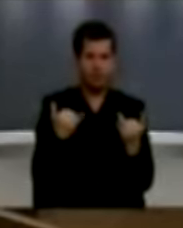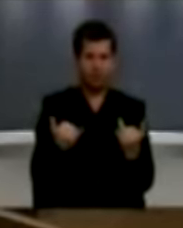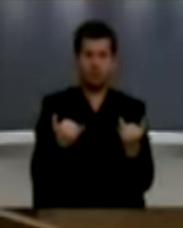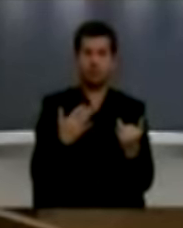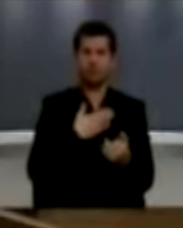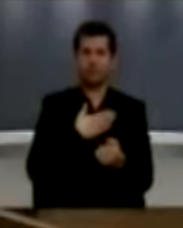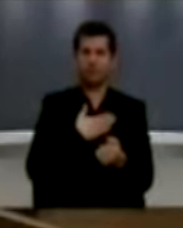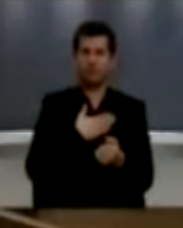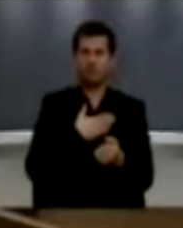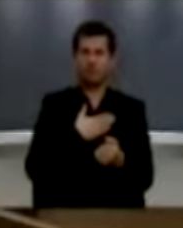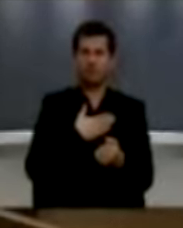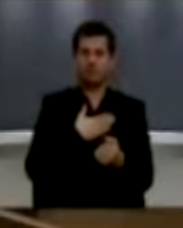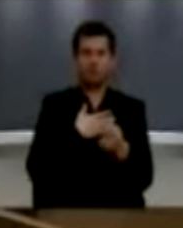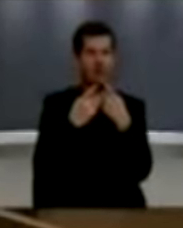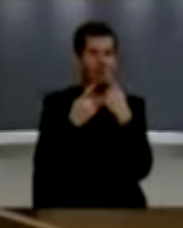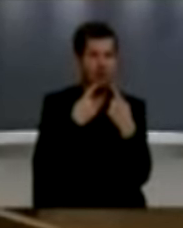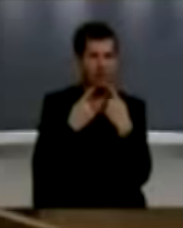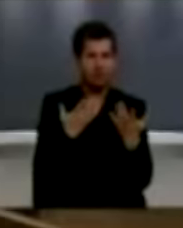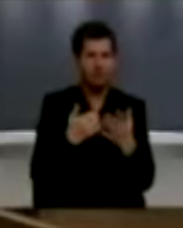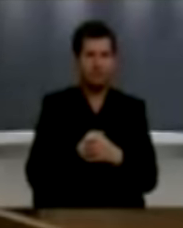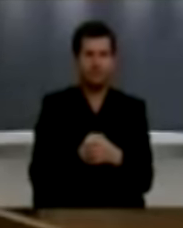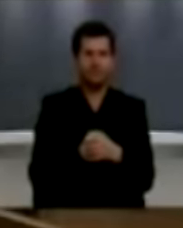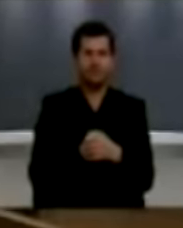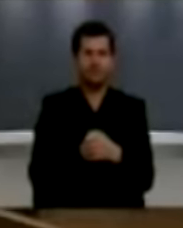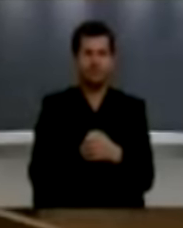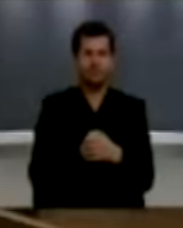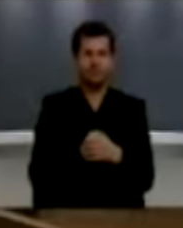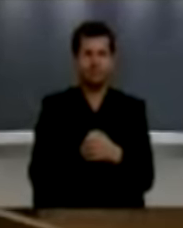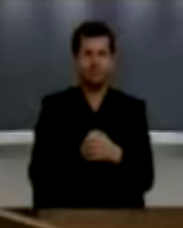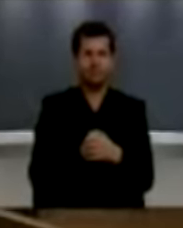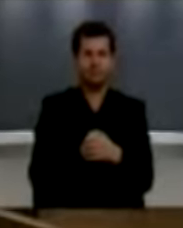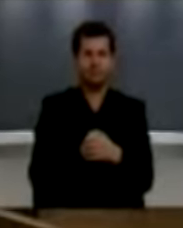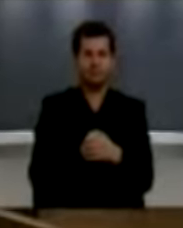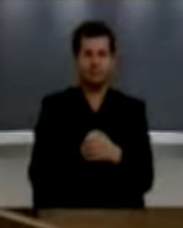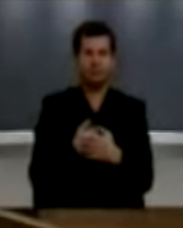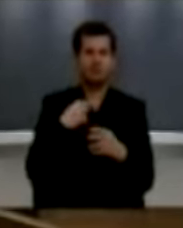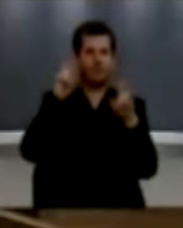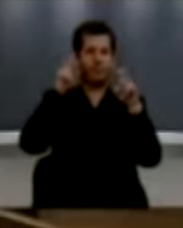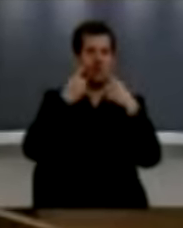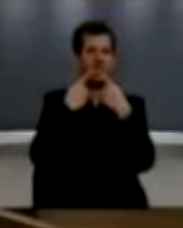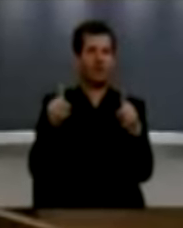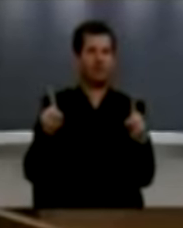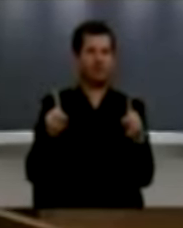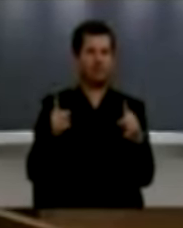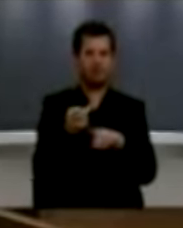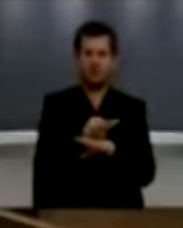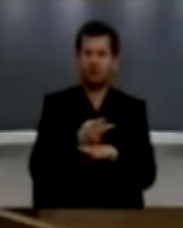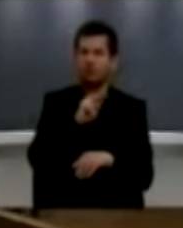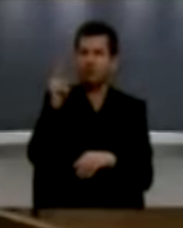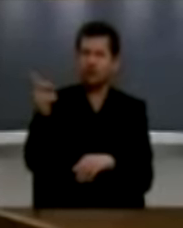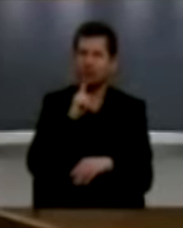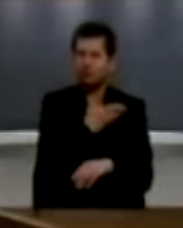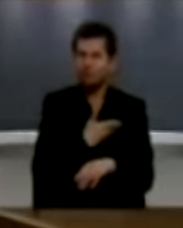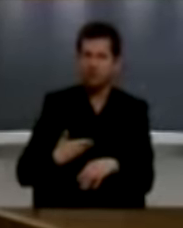për cilë nesot për diskutojmë ne do të marim epitet tjetër jashta shteteve tjera tisht